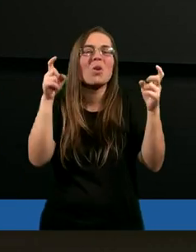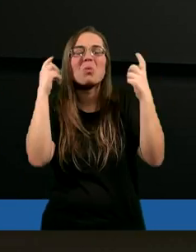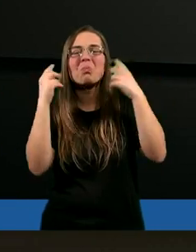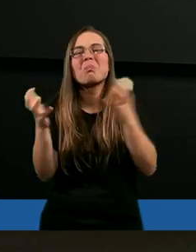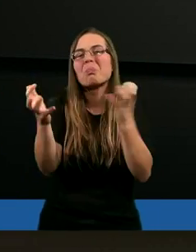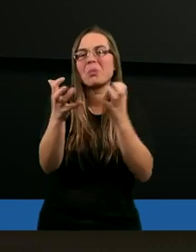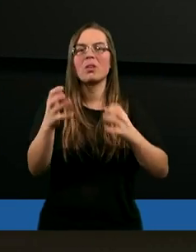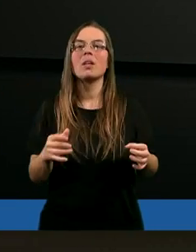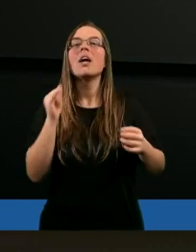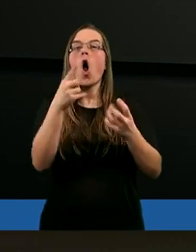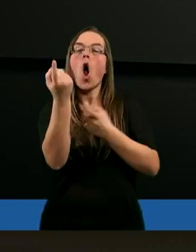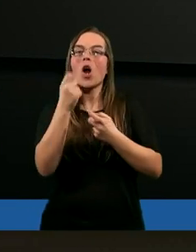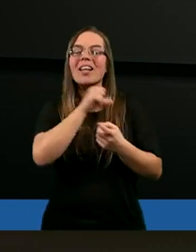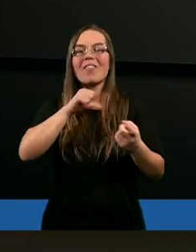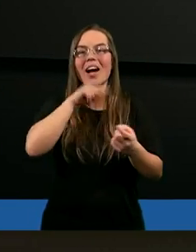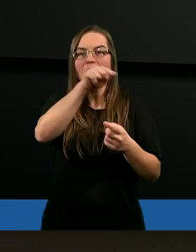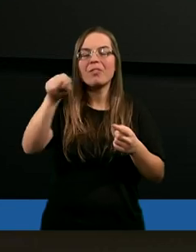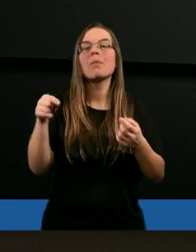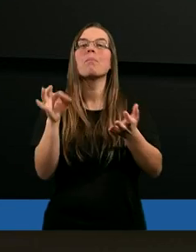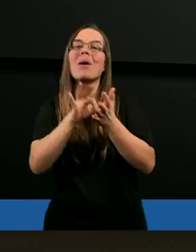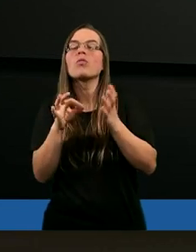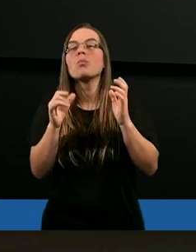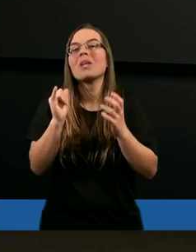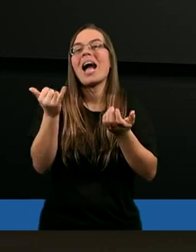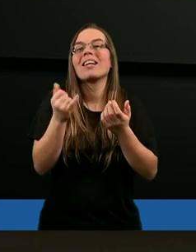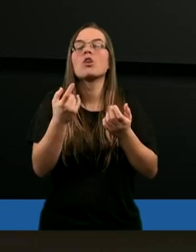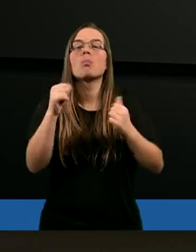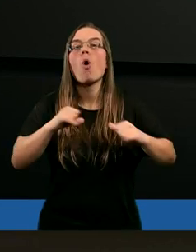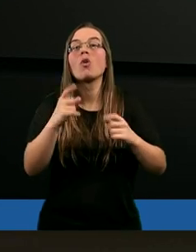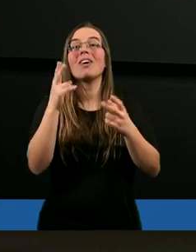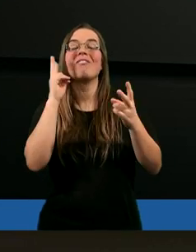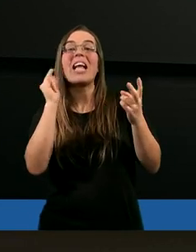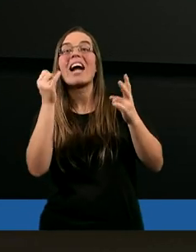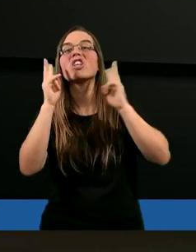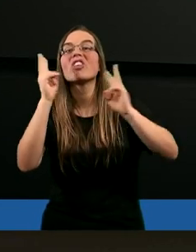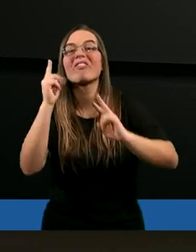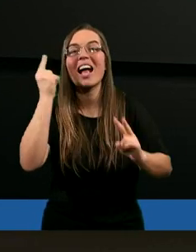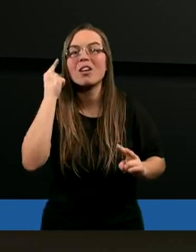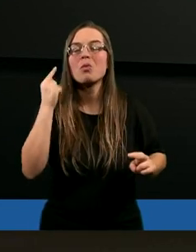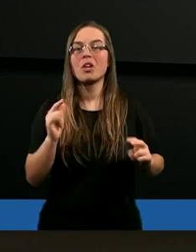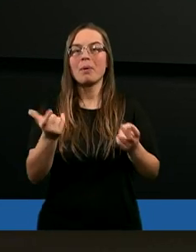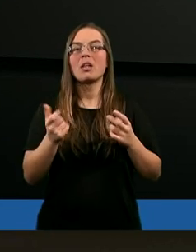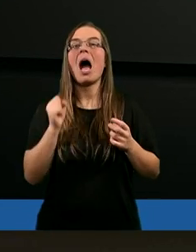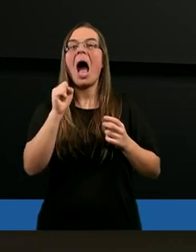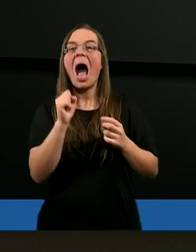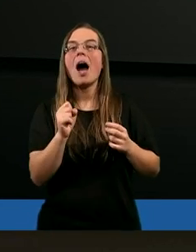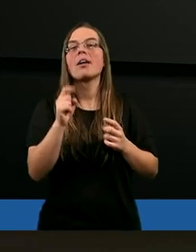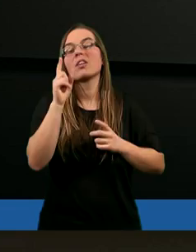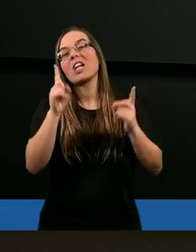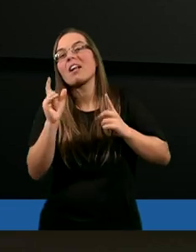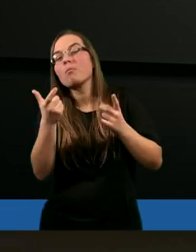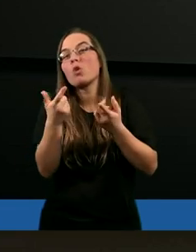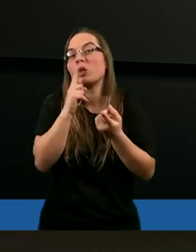odzywa się obój, podając dźwięk, a raz